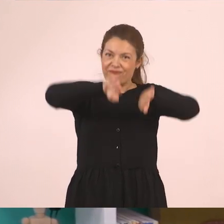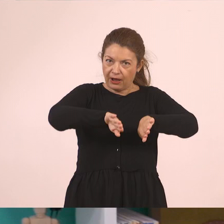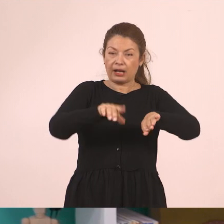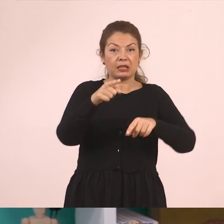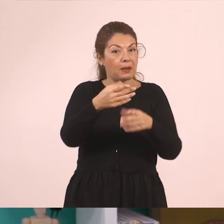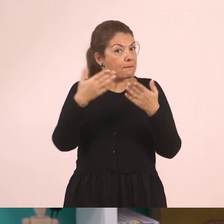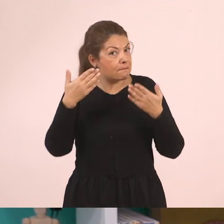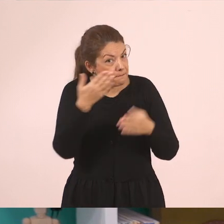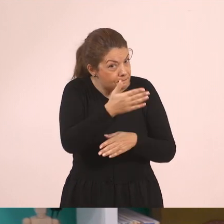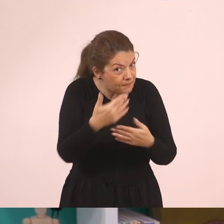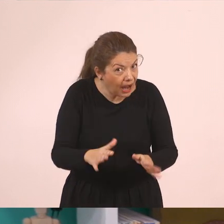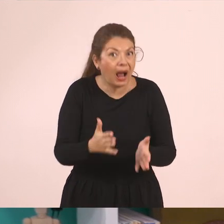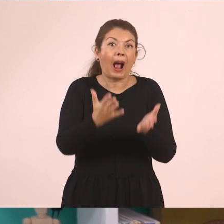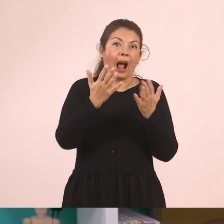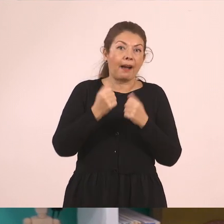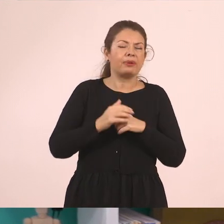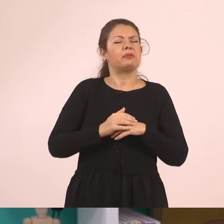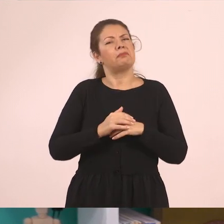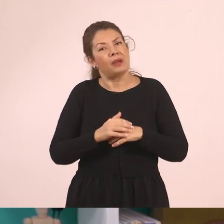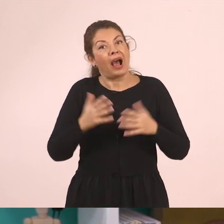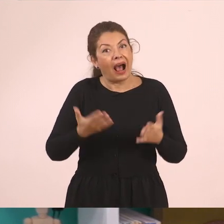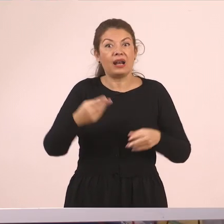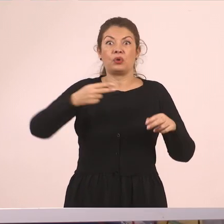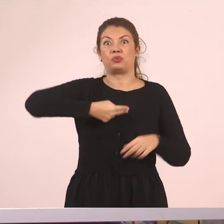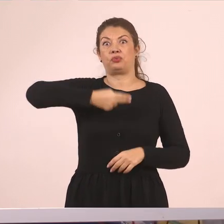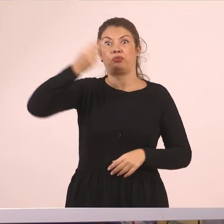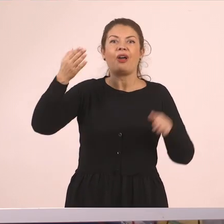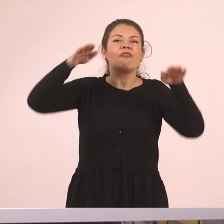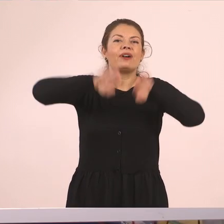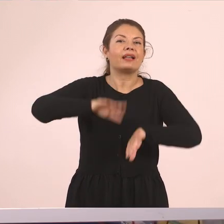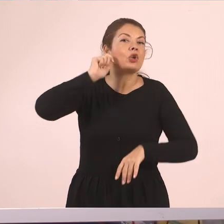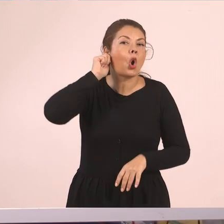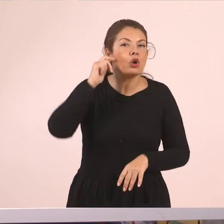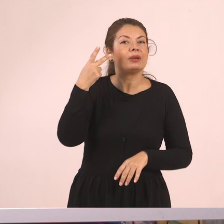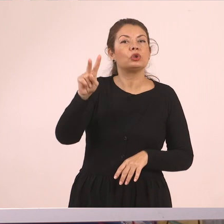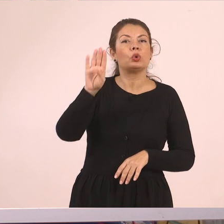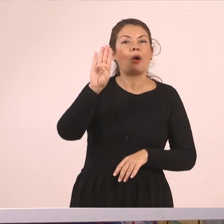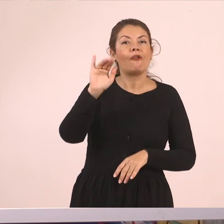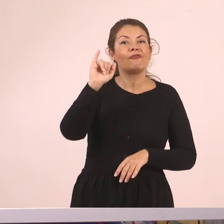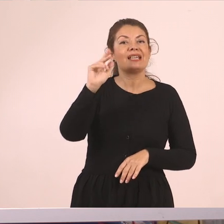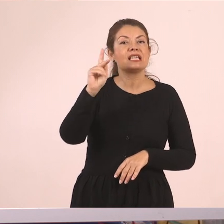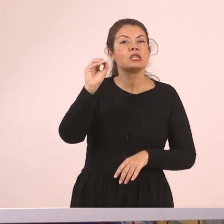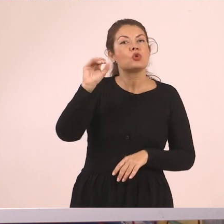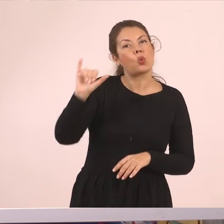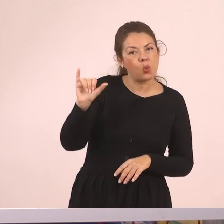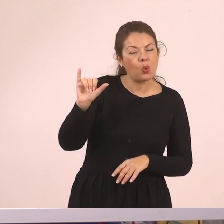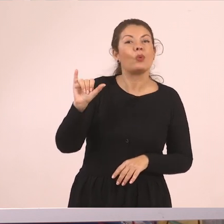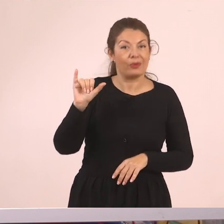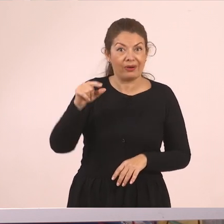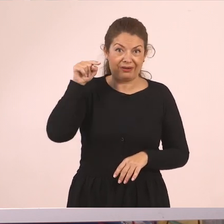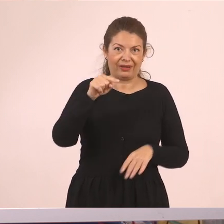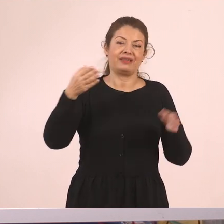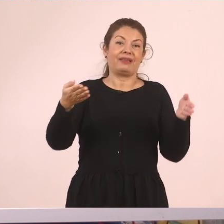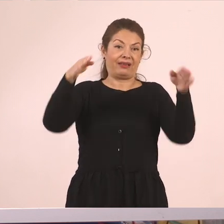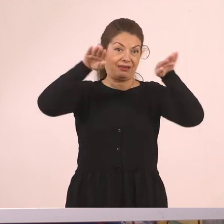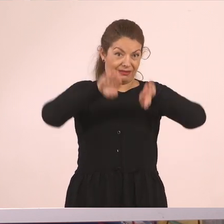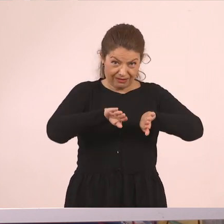έχετε επισκεφτεί φαράγγια, ένα από τα πιο γνωστά και τα πιο δημοφιλή στη χώρα μας, είναι το φαράγγι του Βίκου. Το φαράγγι του Βίκου,